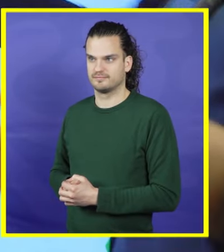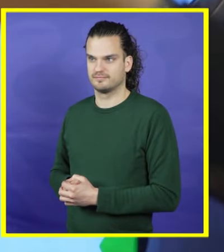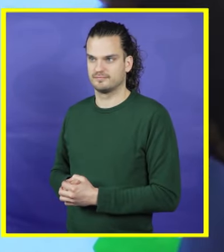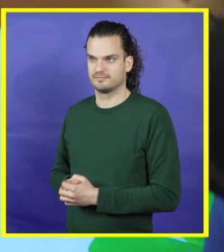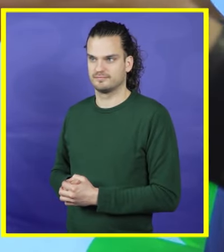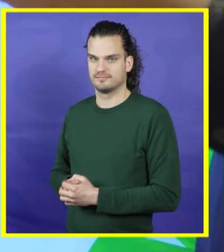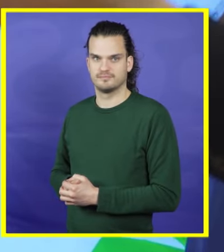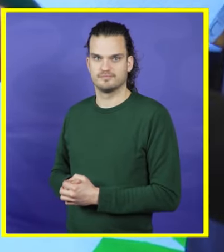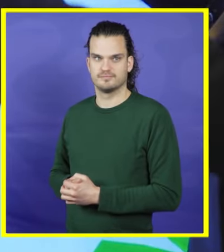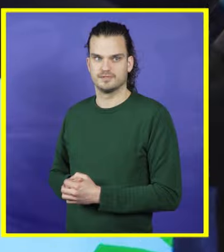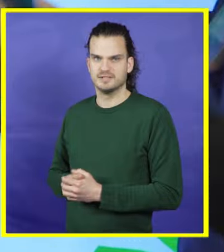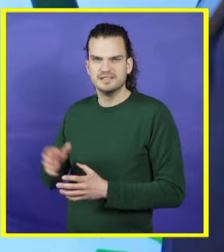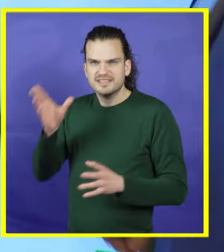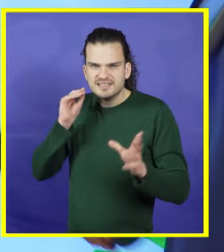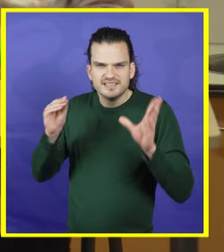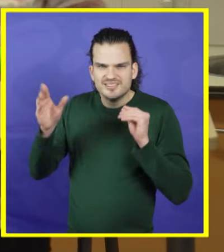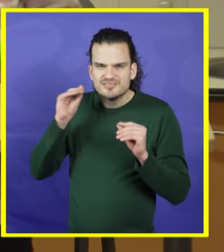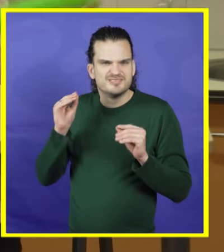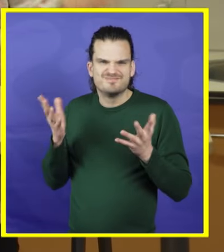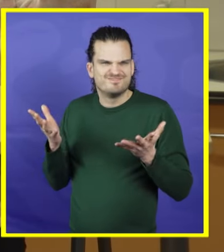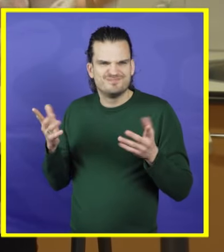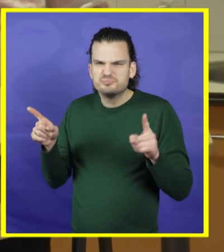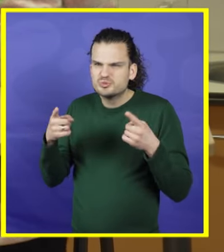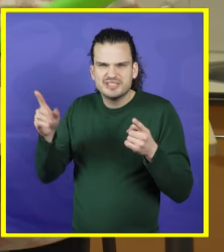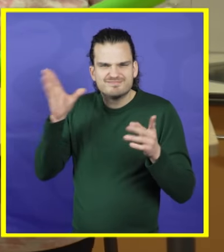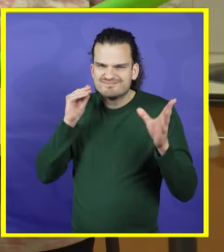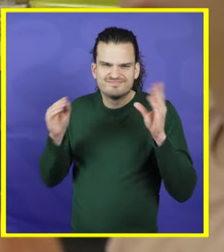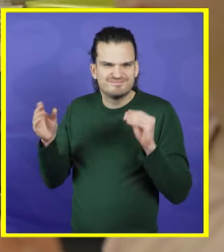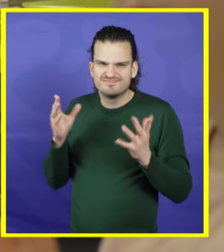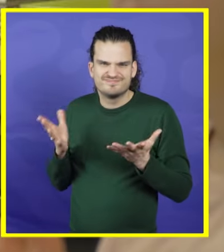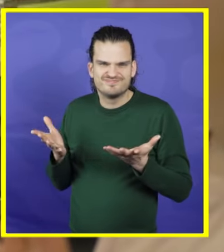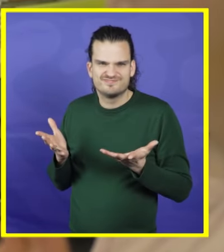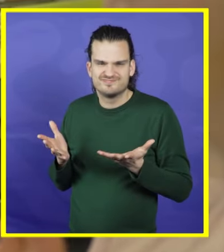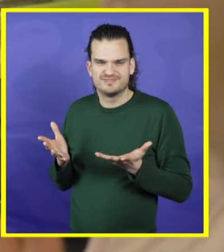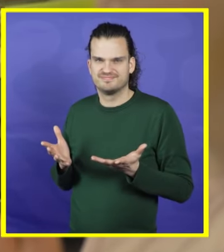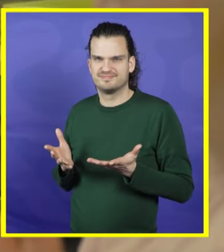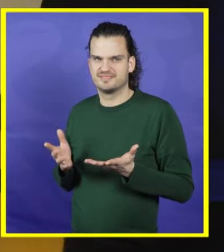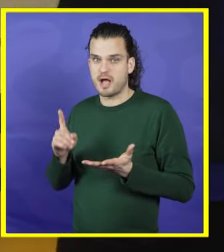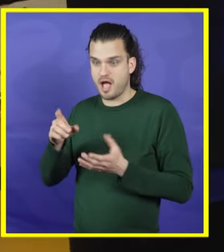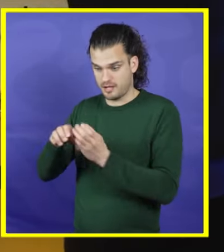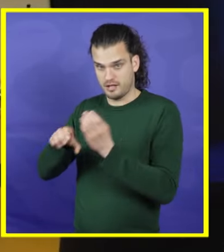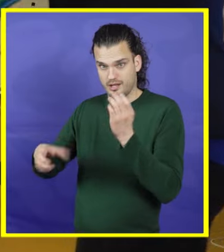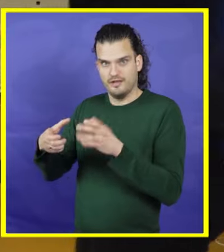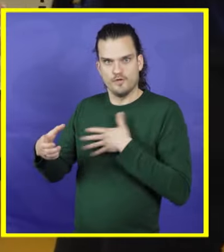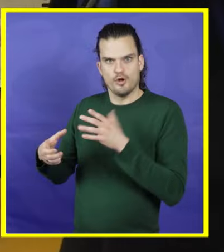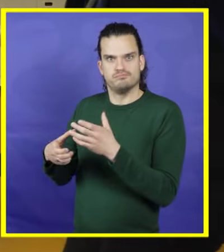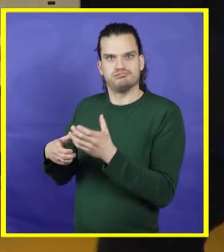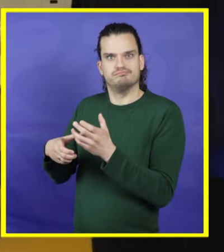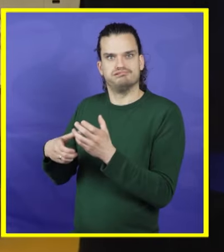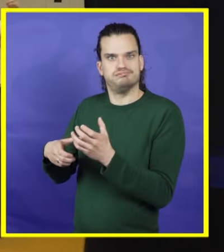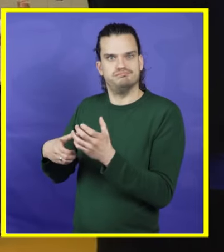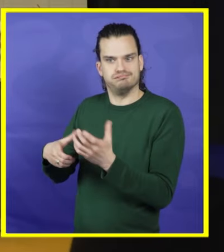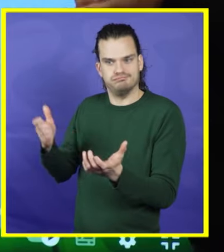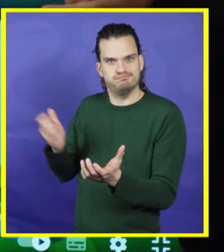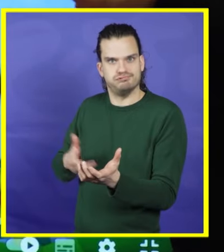Ik kan muziek niet zo goed horen. Ik voel dat bij ze trillen. Zo voel